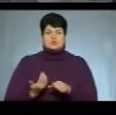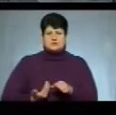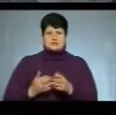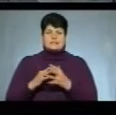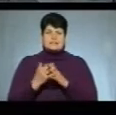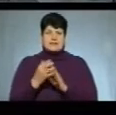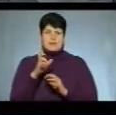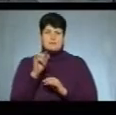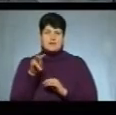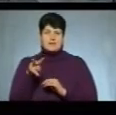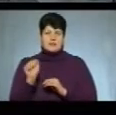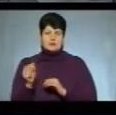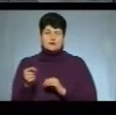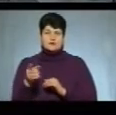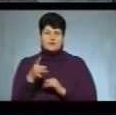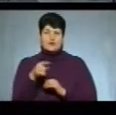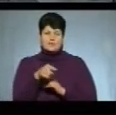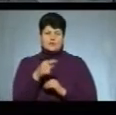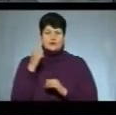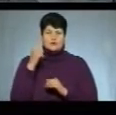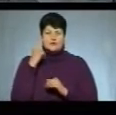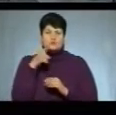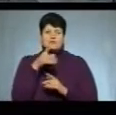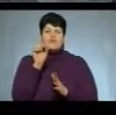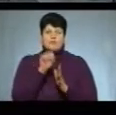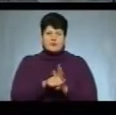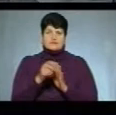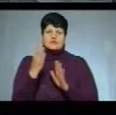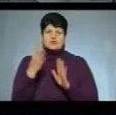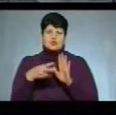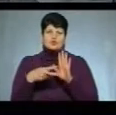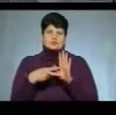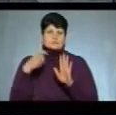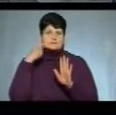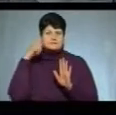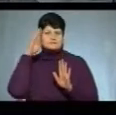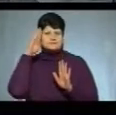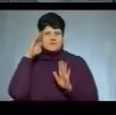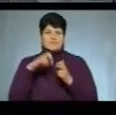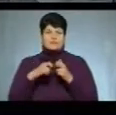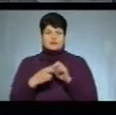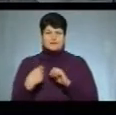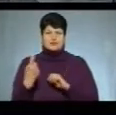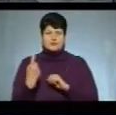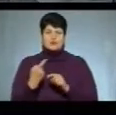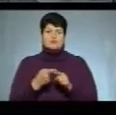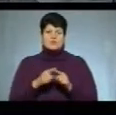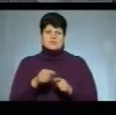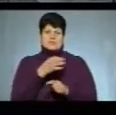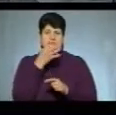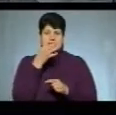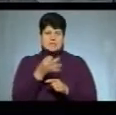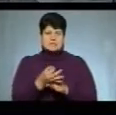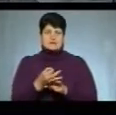району. Його підозрюють у вбивстві 37-річного жителя Івано-Франківської області. Про це повідомив речник Нацполіції